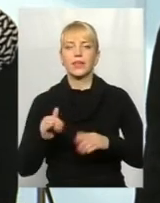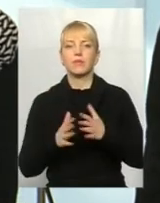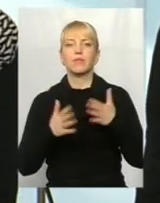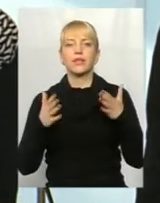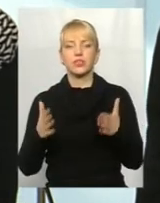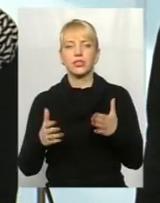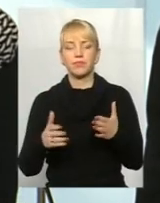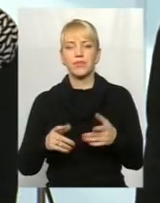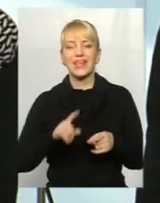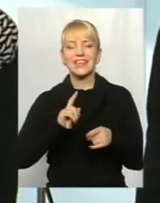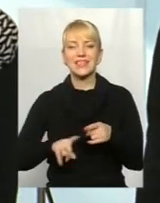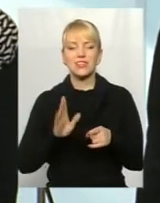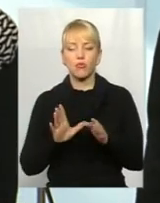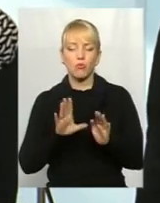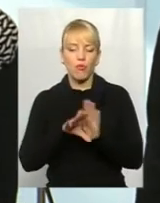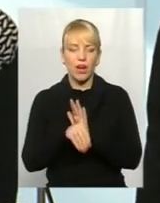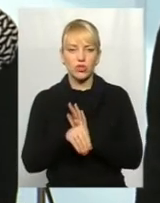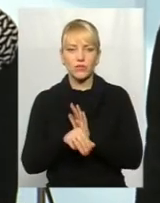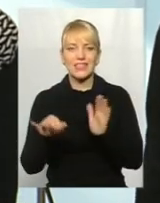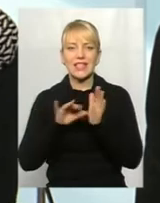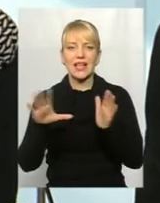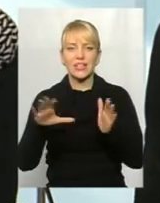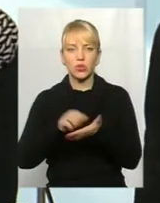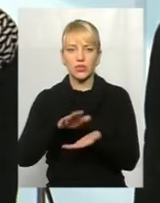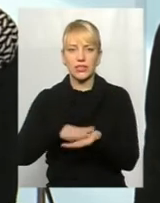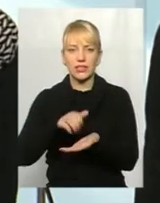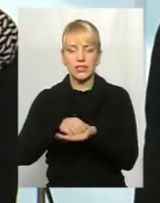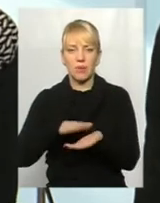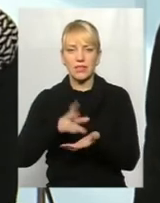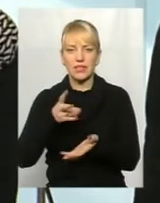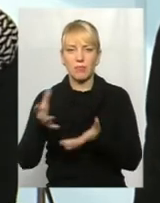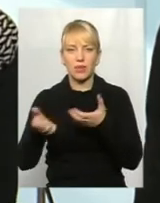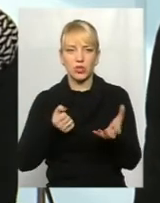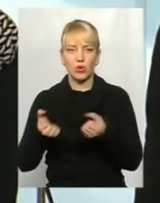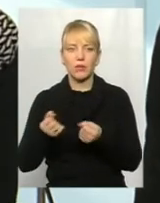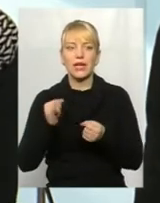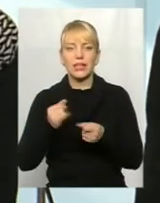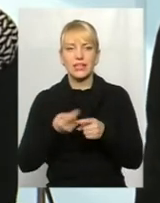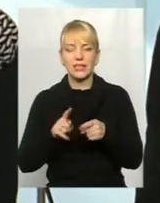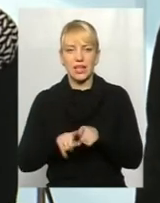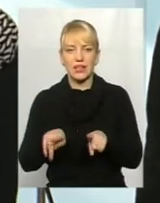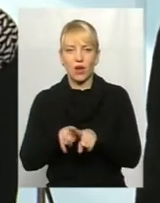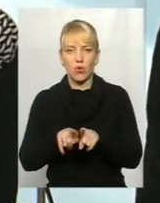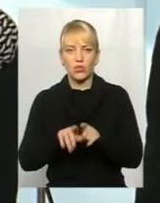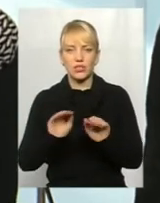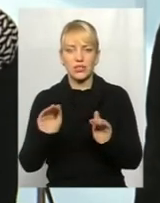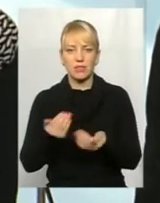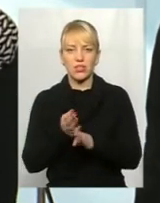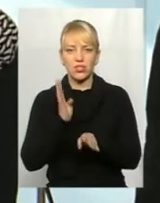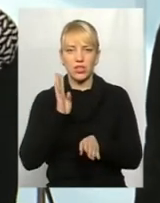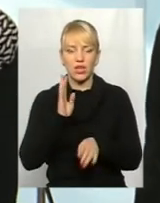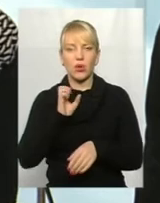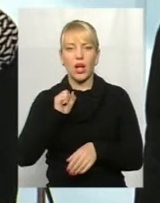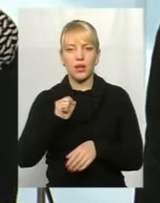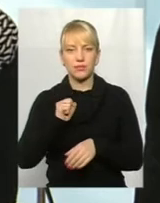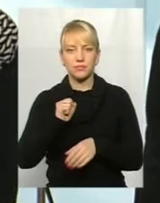інтенсивно буде впроваджуватись електронний запис на прийом, і це теж зменшить черги. А